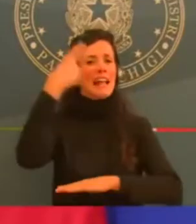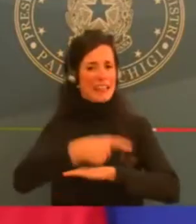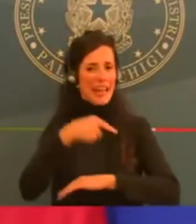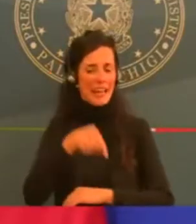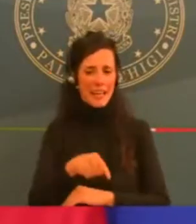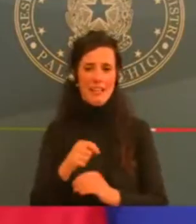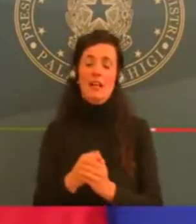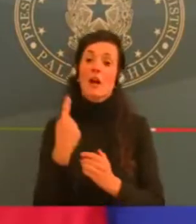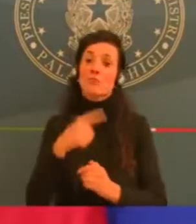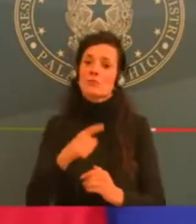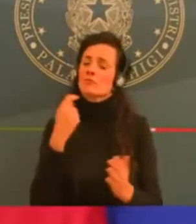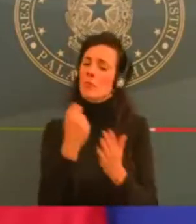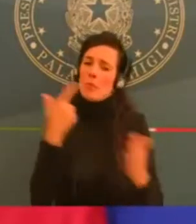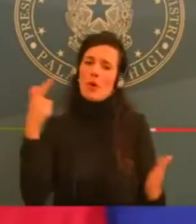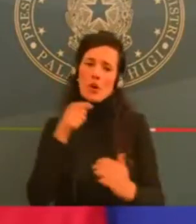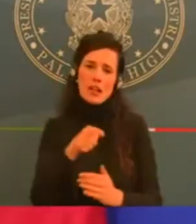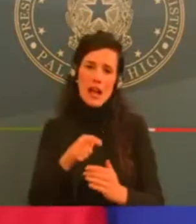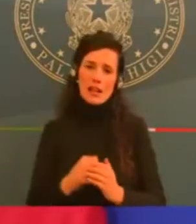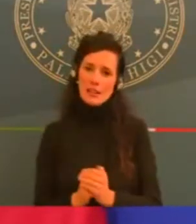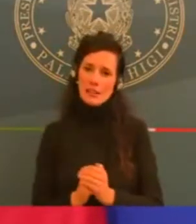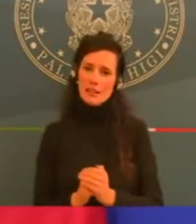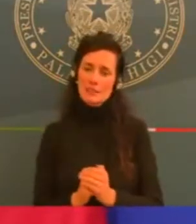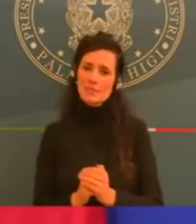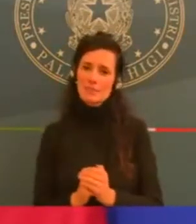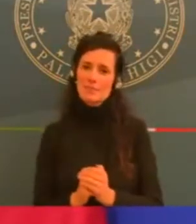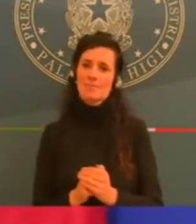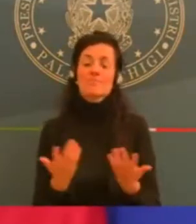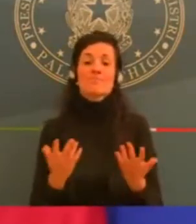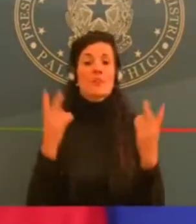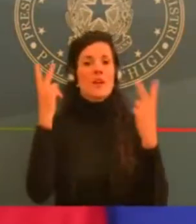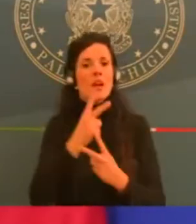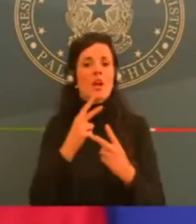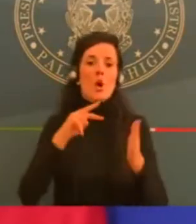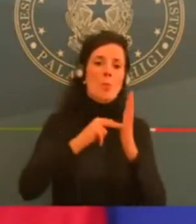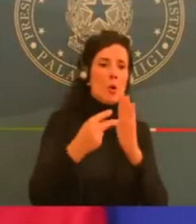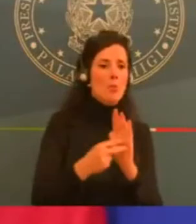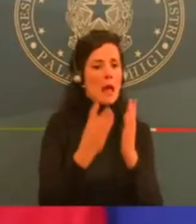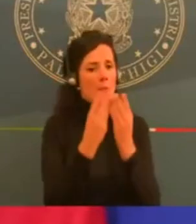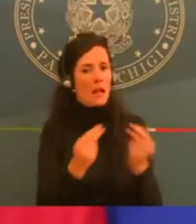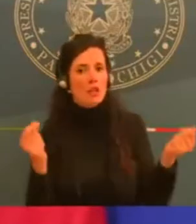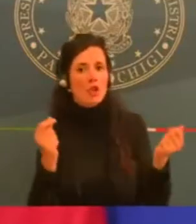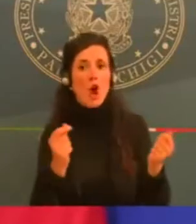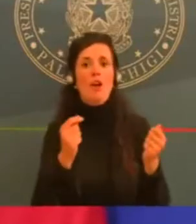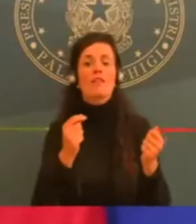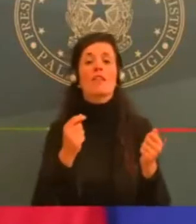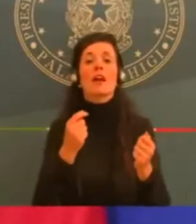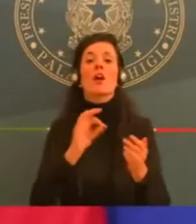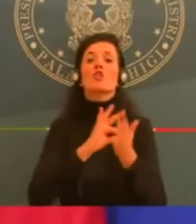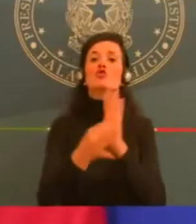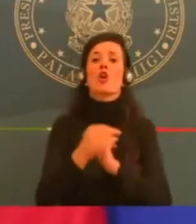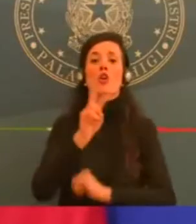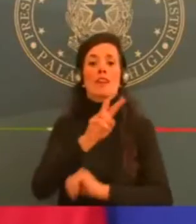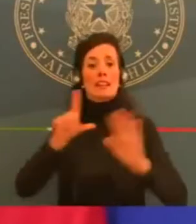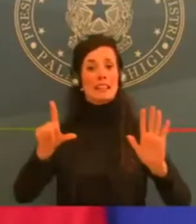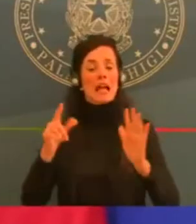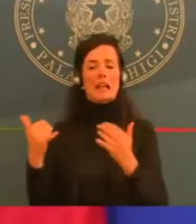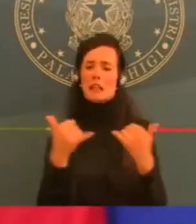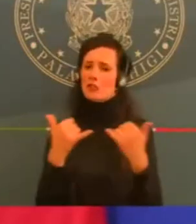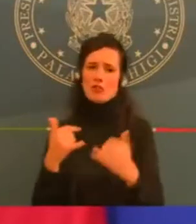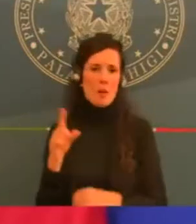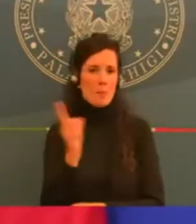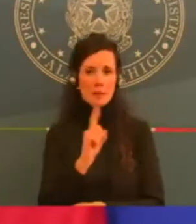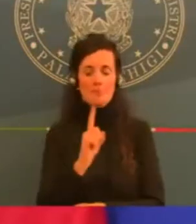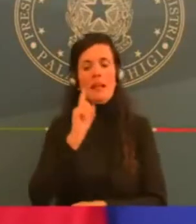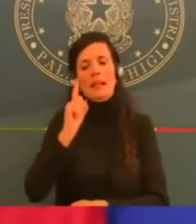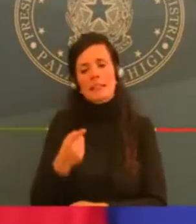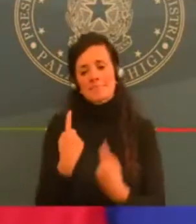dovremo attendere i primi mesi dell'anno dove inizieranno poi a distribuirsi queste dosi. Interverremo con un piano vaccinale che abbiamo